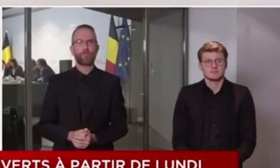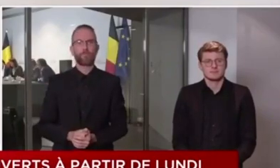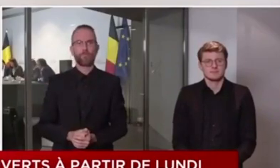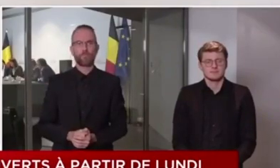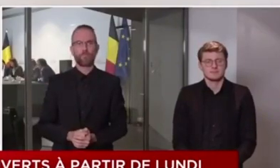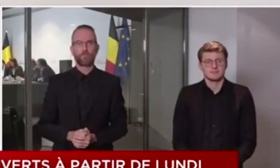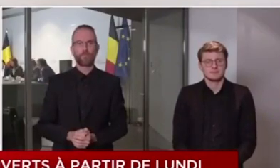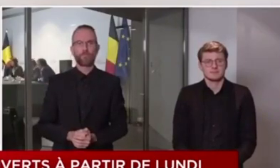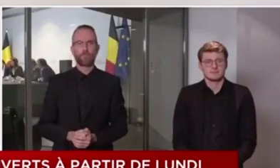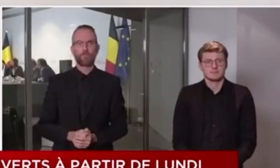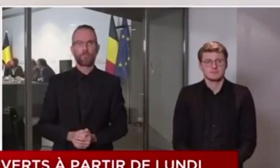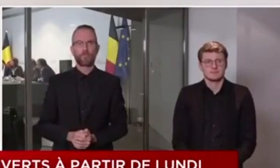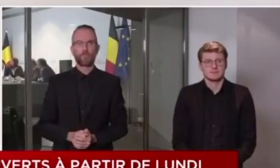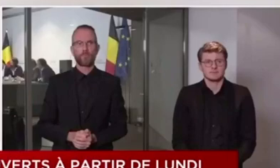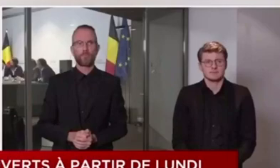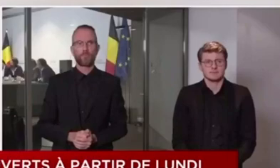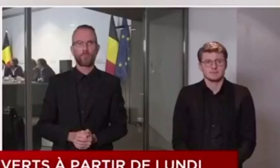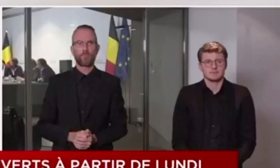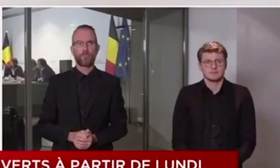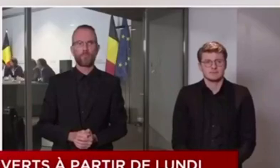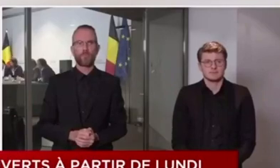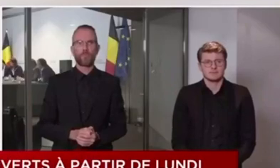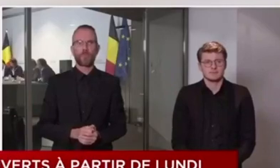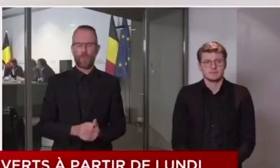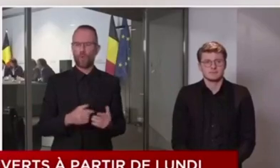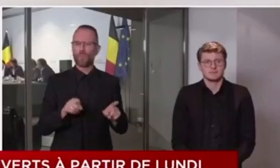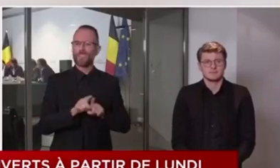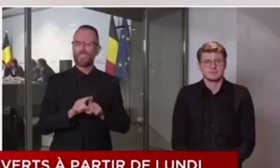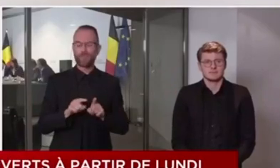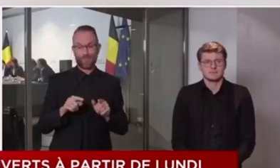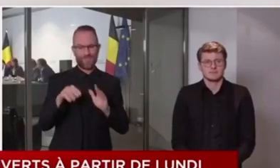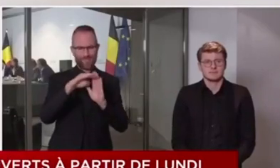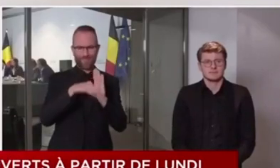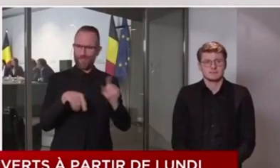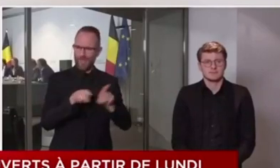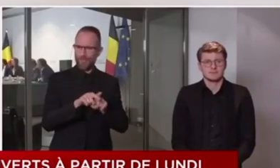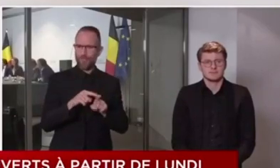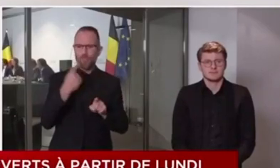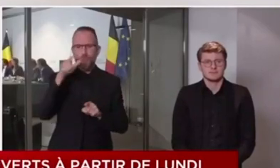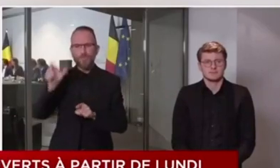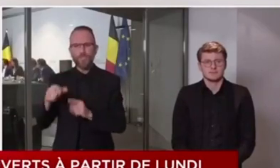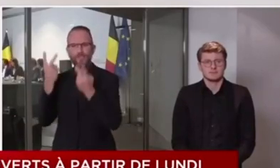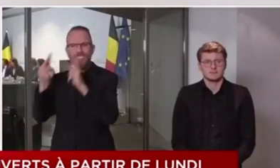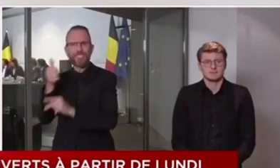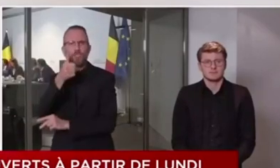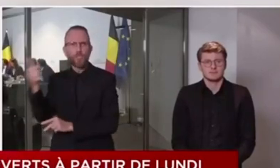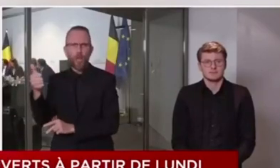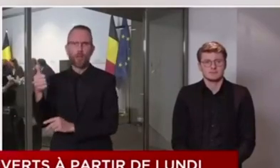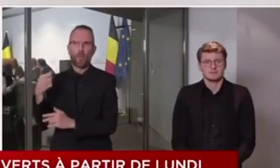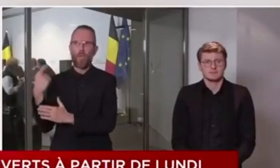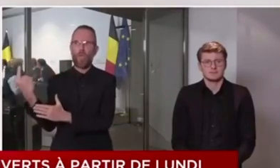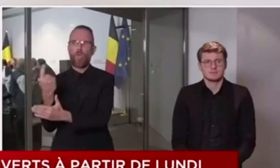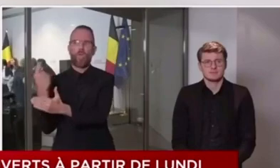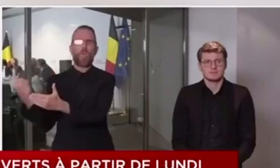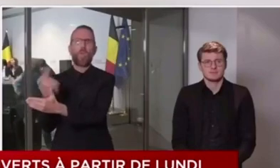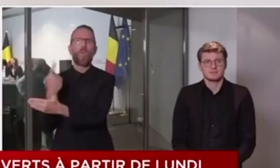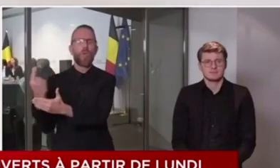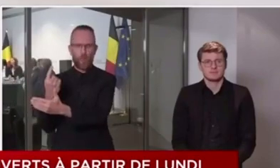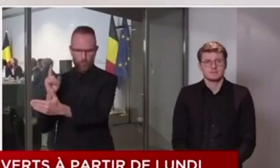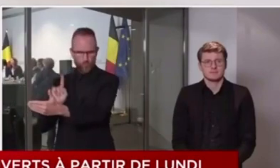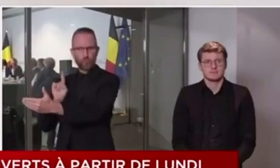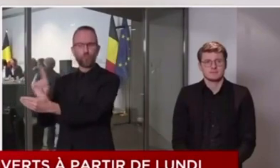déplacer. Nous ne pouvons en effet pas négliger les conséquences du confinement sur le bien-être psychologique de tous